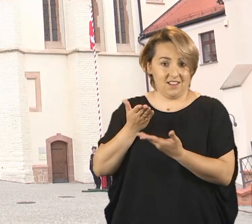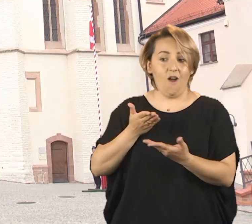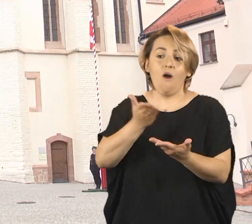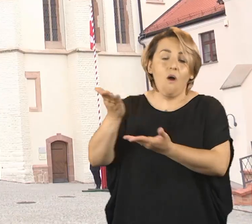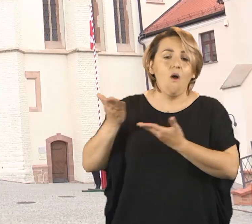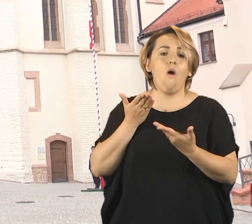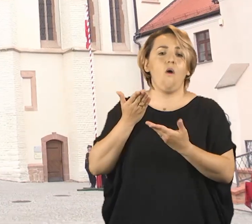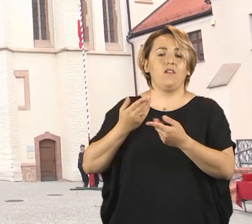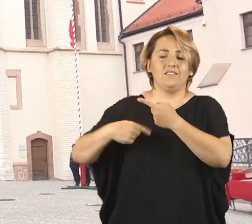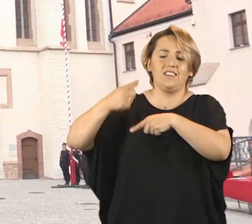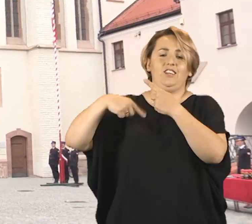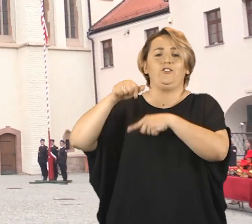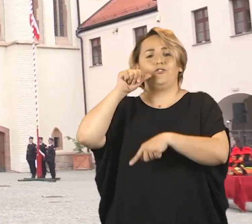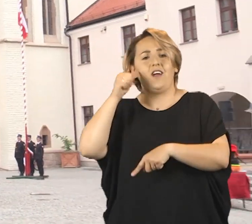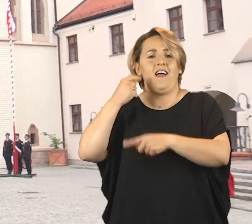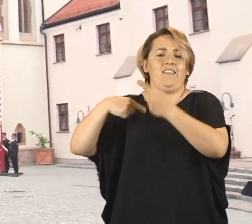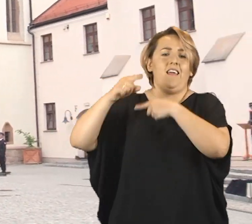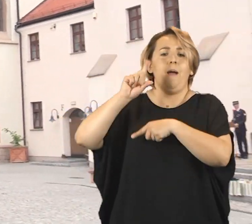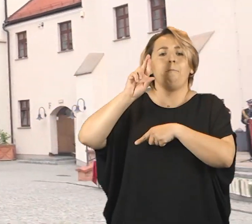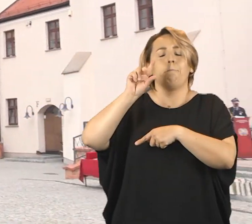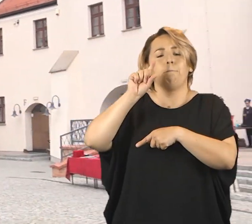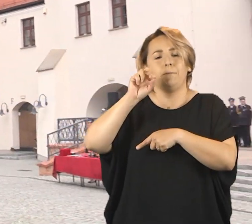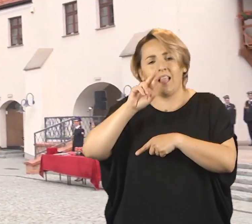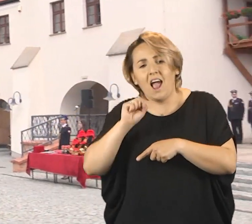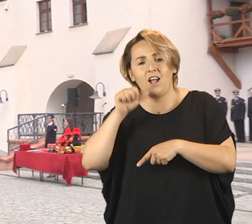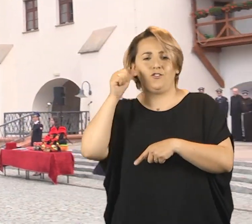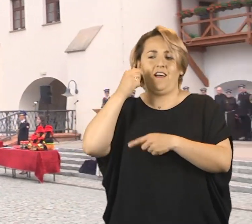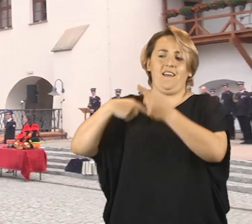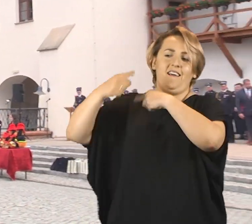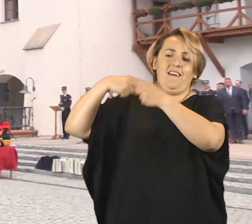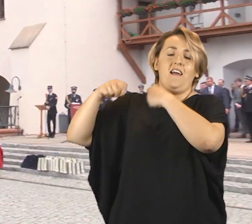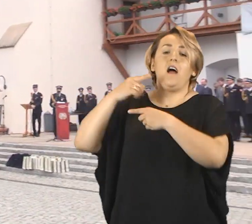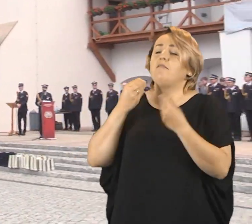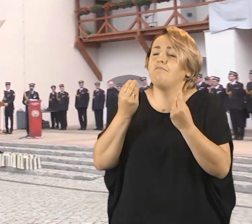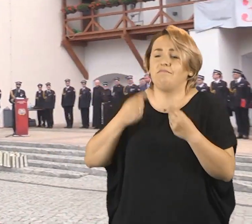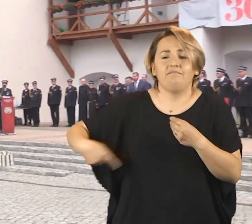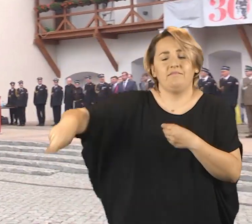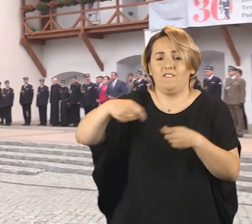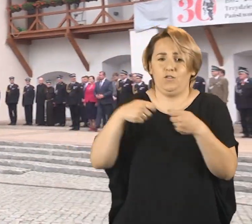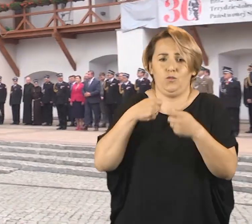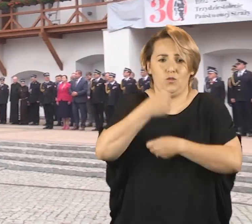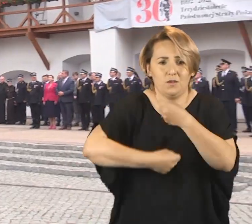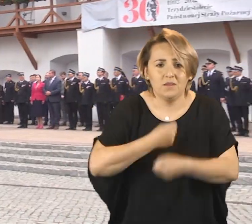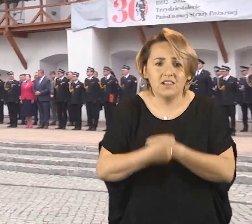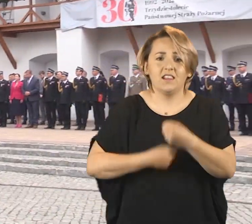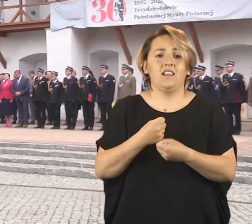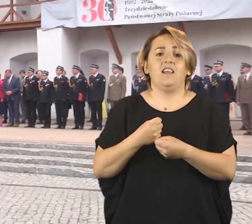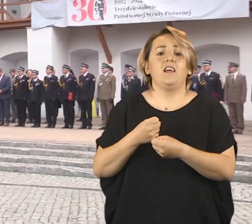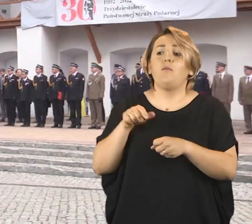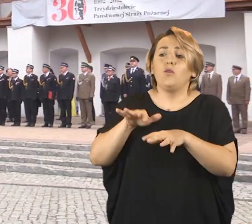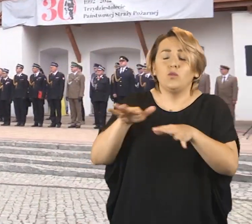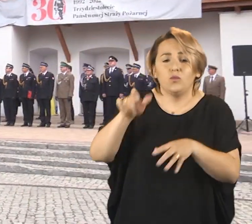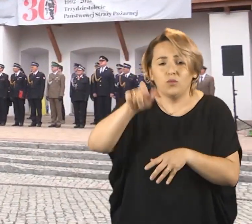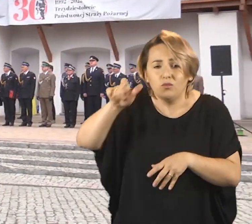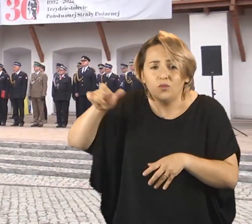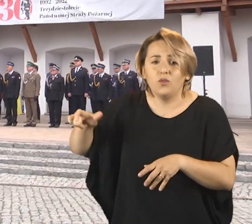Oni z dziada, pradziada przejęli te wszystkie tradycje i naprawdę mi się z nimi świetnie współpracuje. Szkoda tylko może, że tych wyróżnień